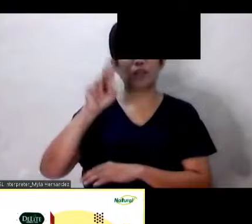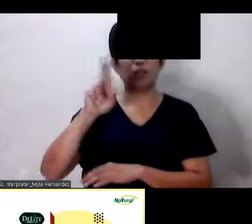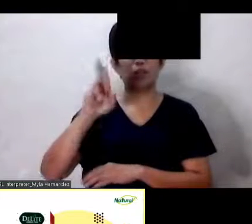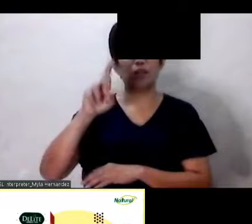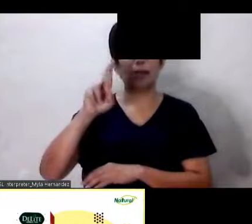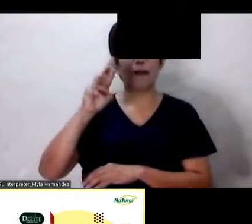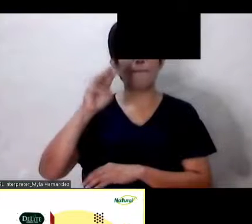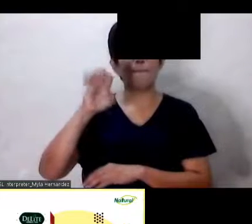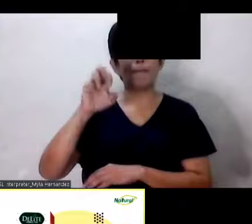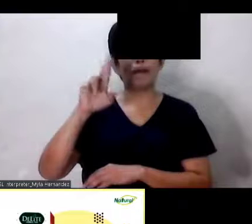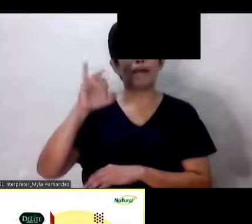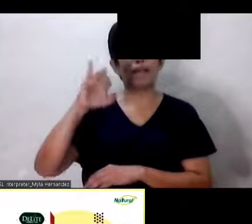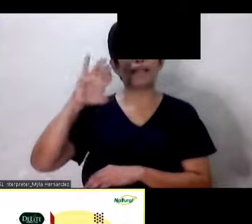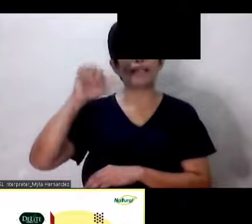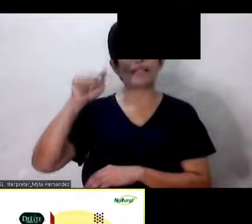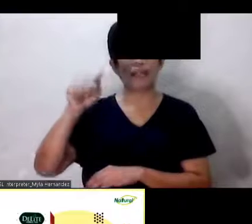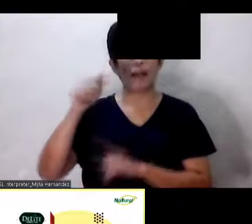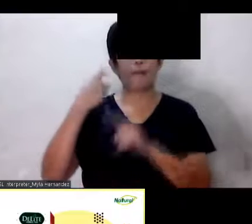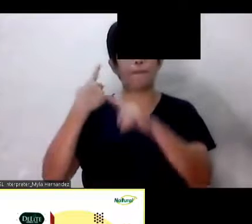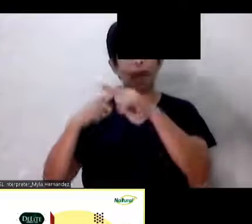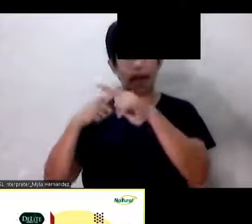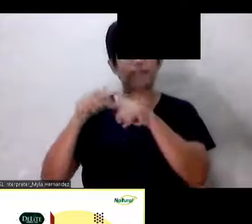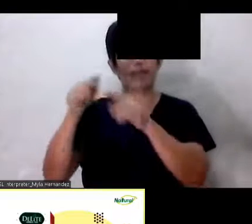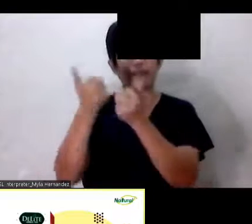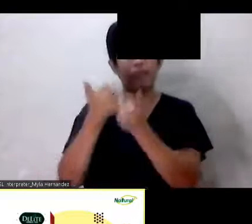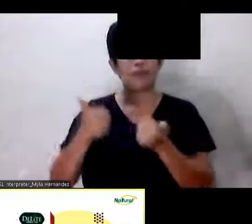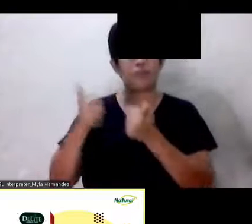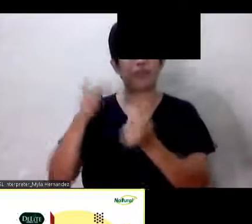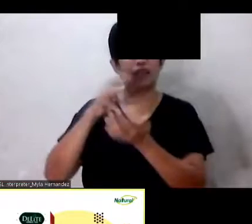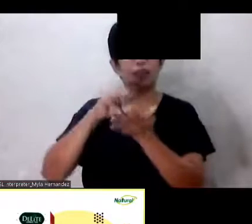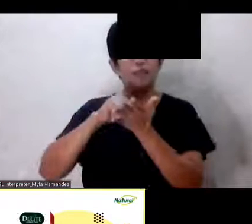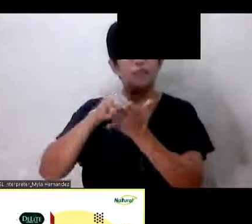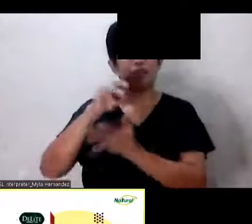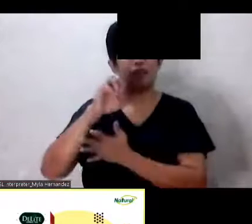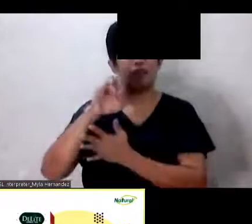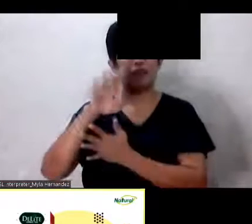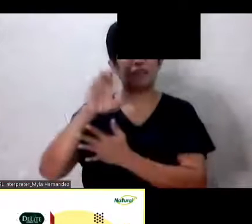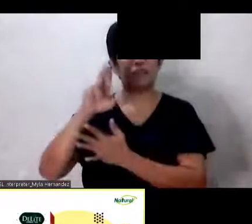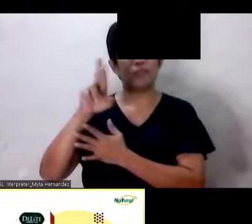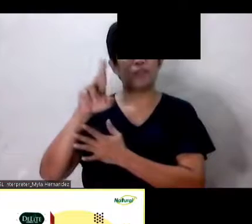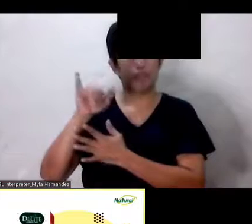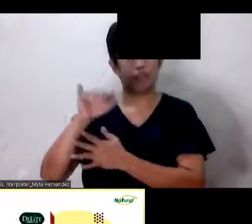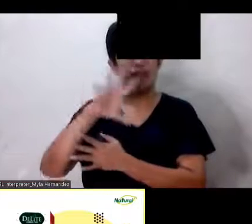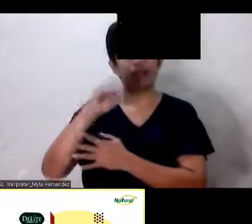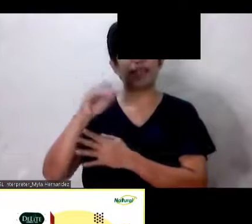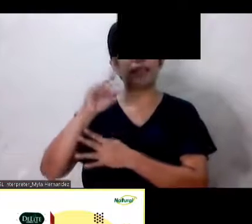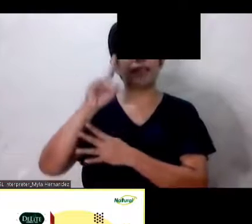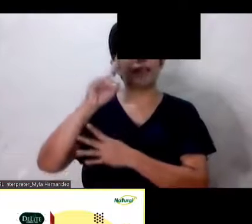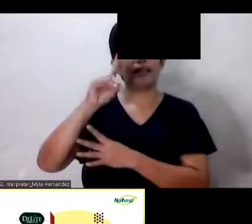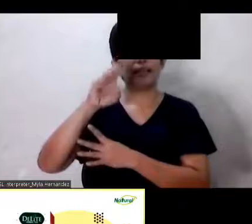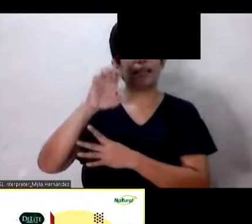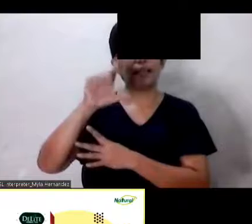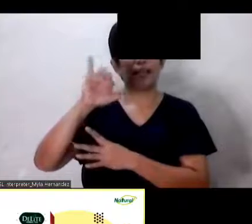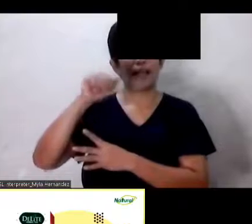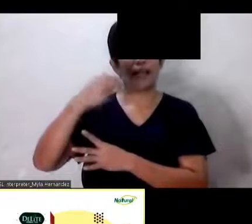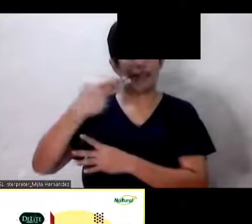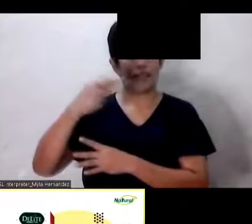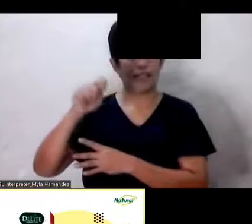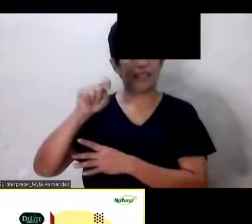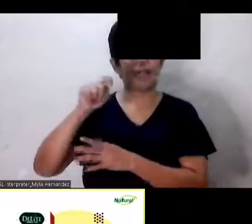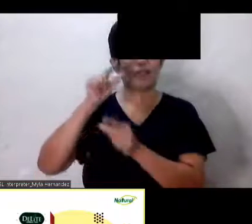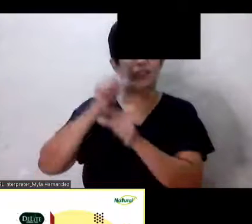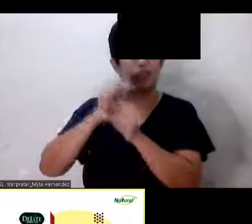sa Mercury Turmerica Plus At Delight Turmeric Ginger Tea Subukan lang nyo Baka makatulong po ito